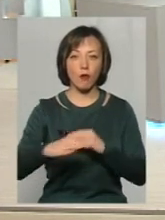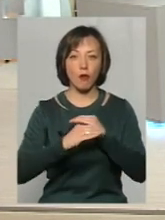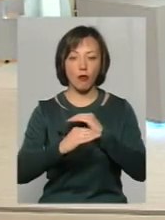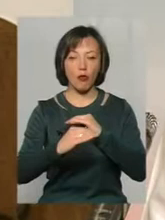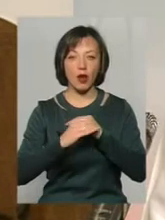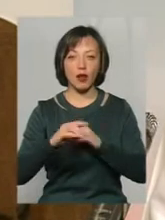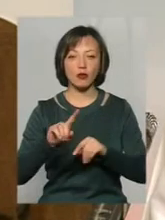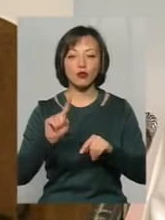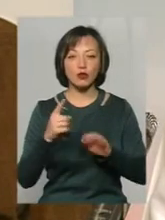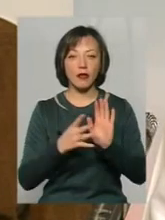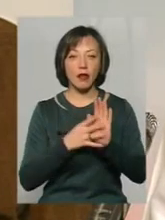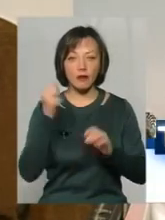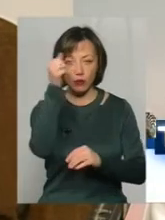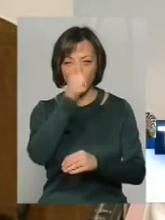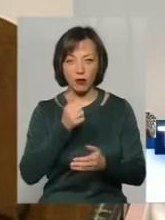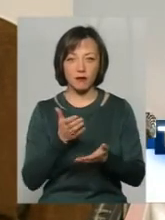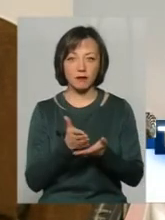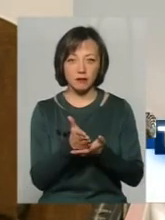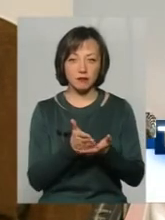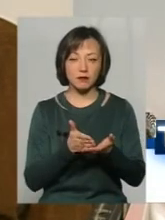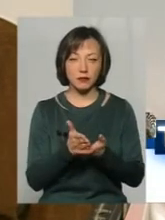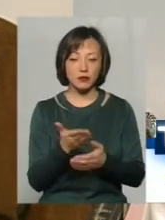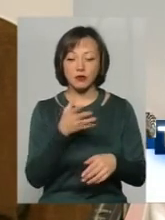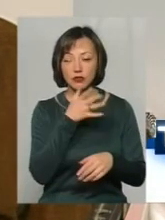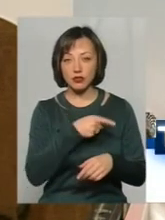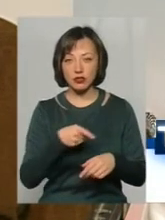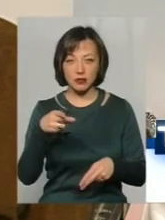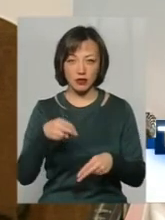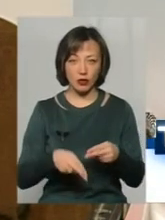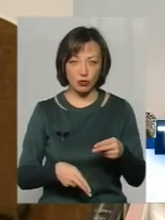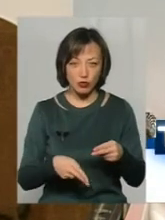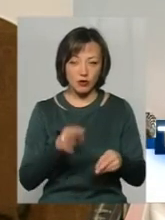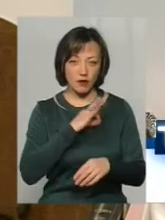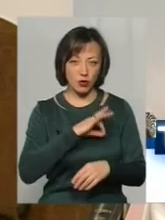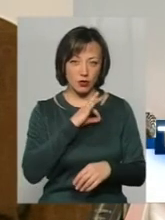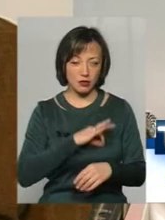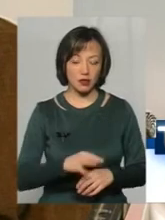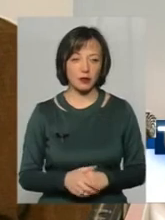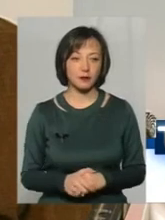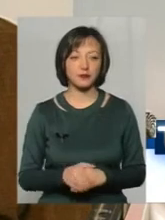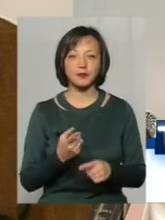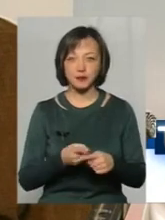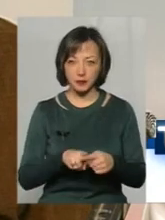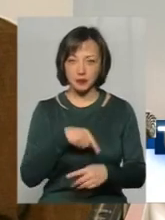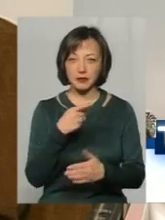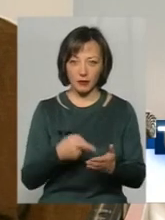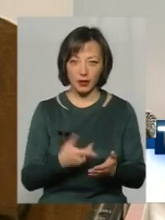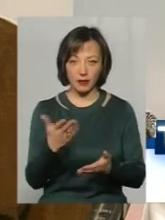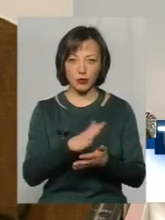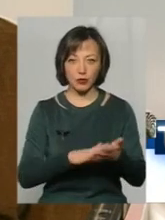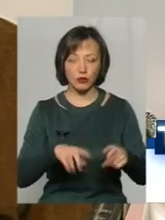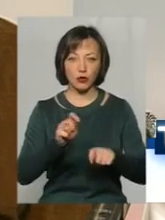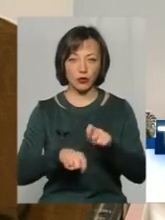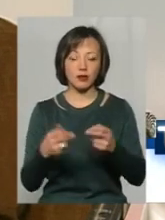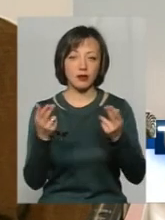9 років експлуатації, і йому вже виходить час його... Але ці питання на контролі? Так,